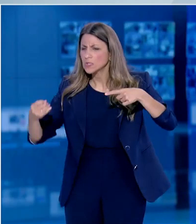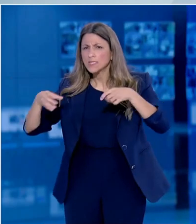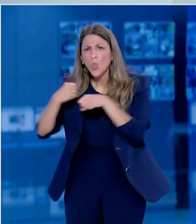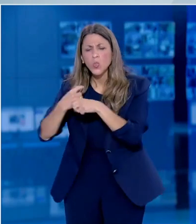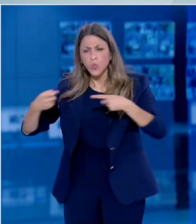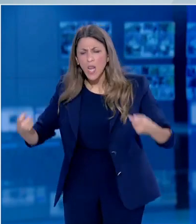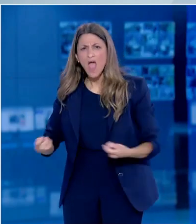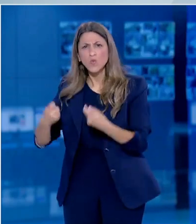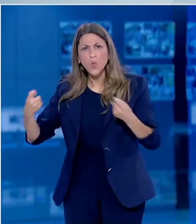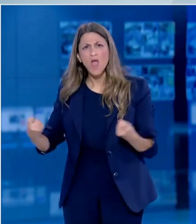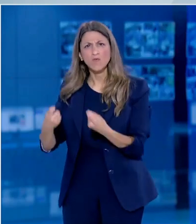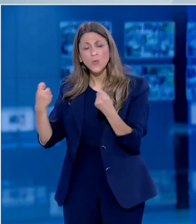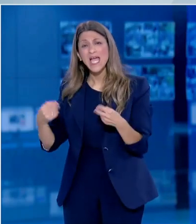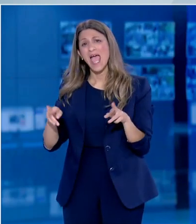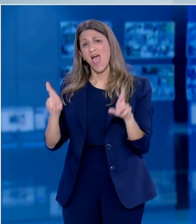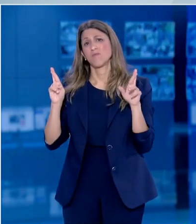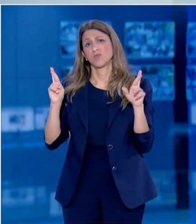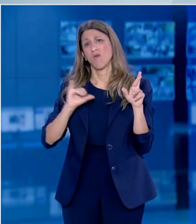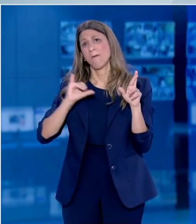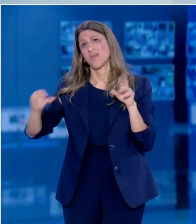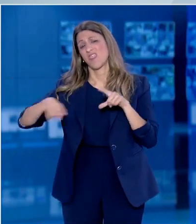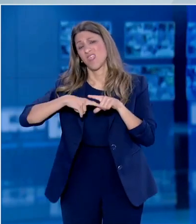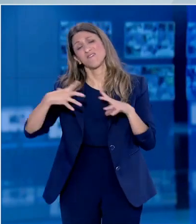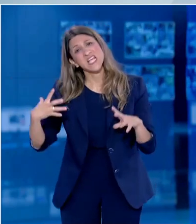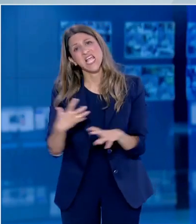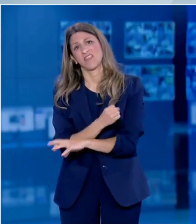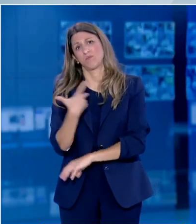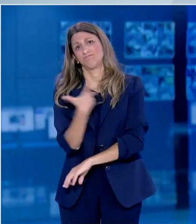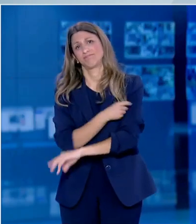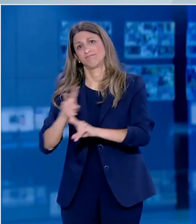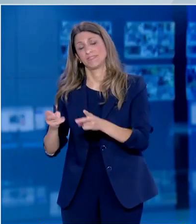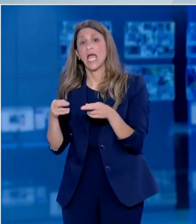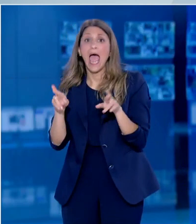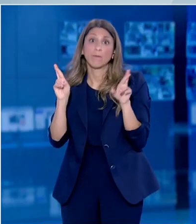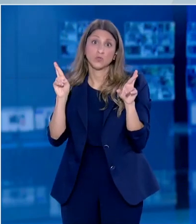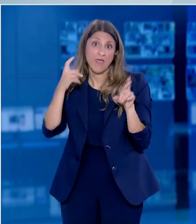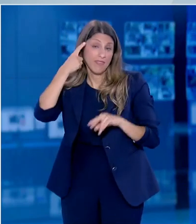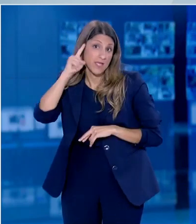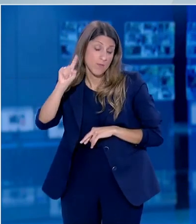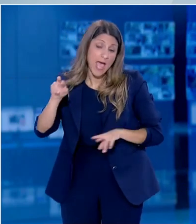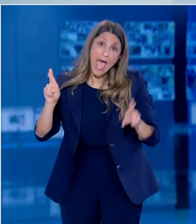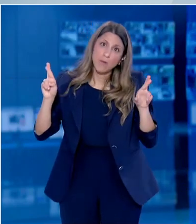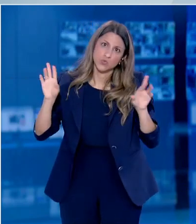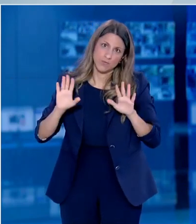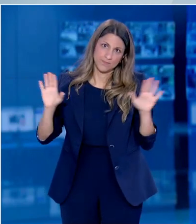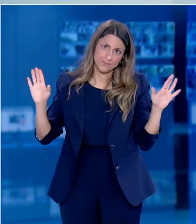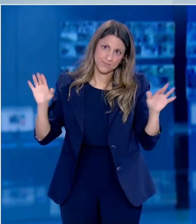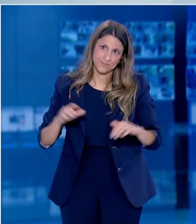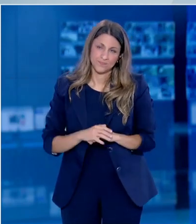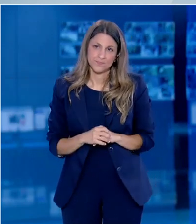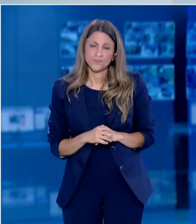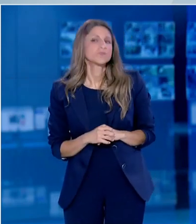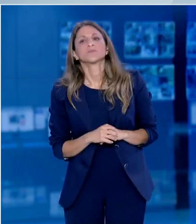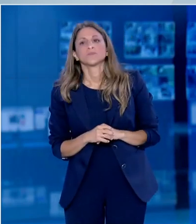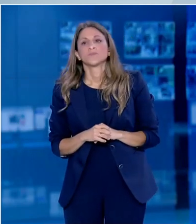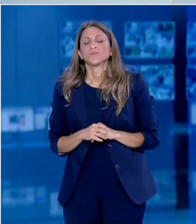ευελπιστούμε ότι κάποια από αυτά μέχρι το τέλος του χρόνου θα έχουν καλά αποτελέσματα. Ευελπιστούμε. Δεν το ξέρουμε. Ευελπιστούμε. Έχουν τοποθετηθεί